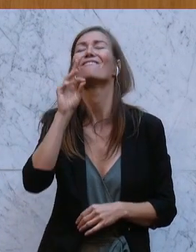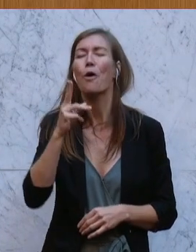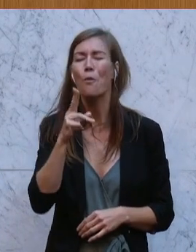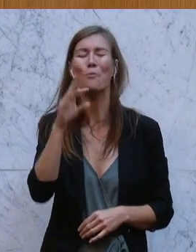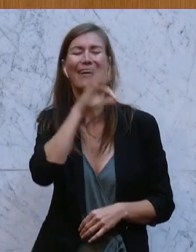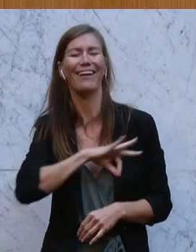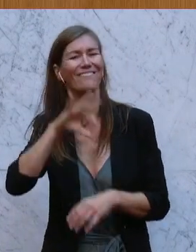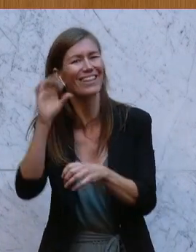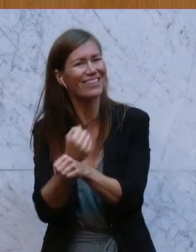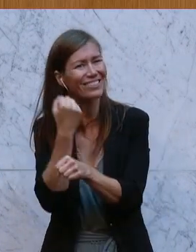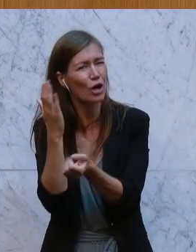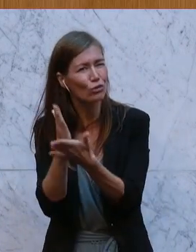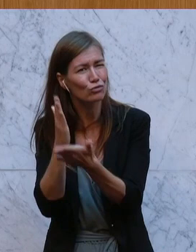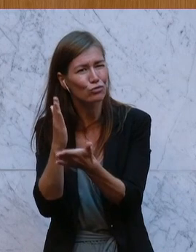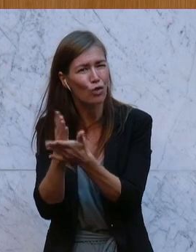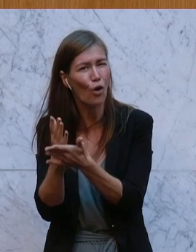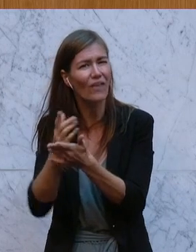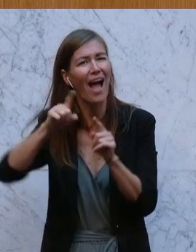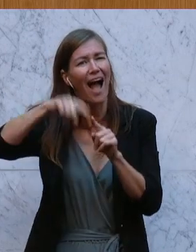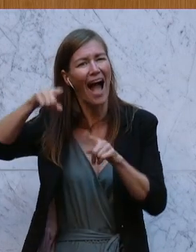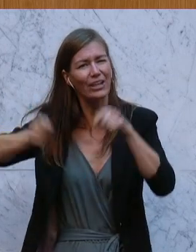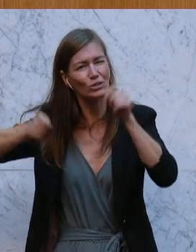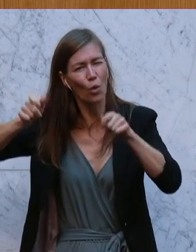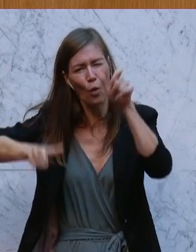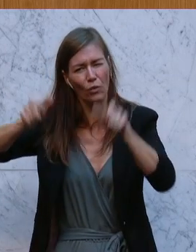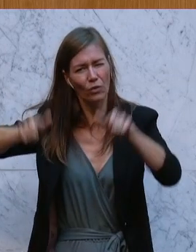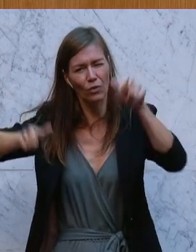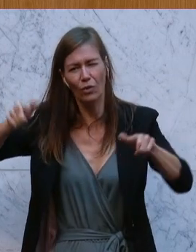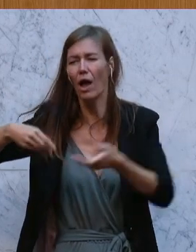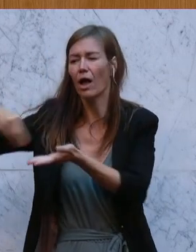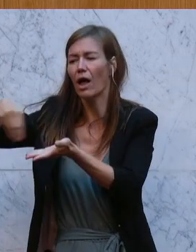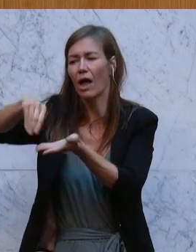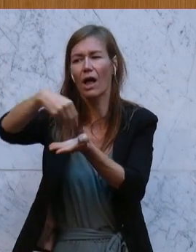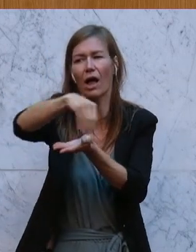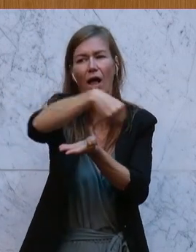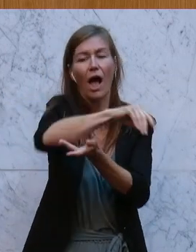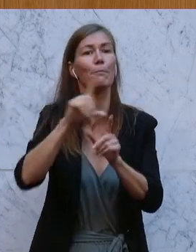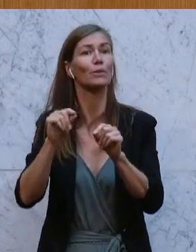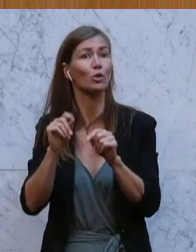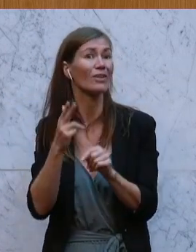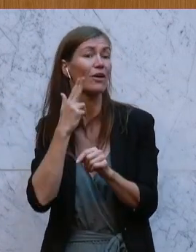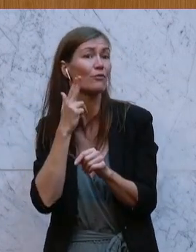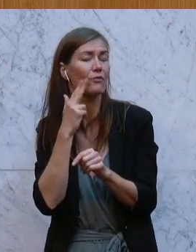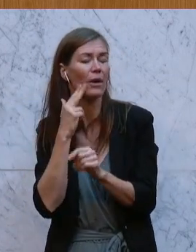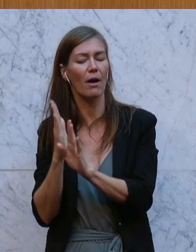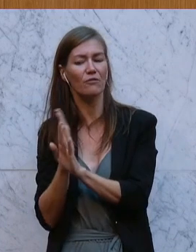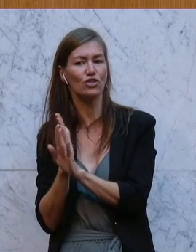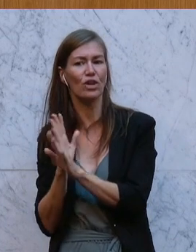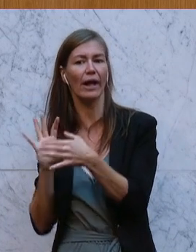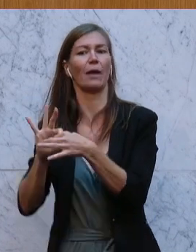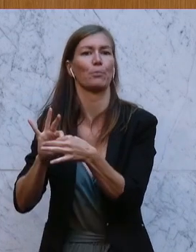Aktionäre und versteckt in den Bilanzen der Stromkonzerne. Danke für gar nichts, liebe ÖVP, liebe